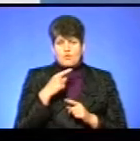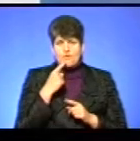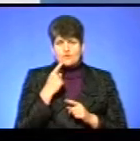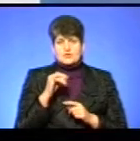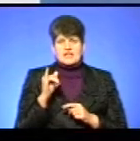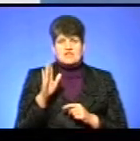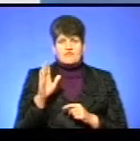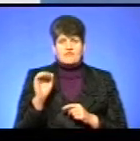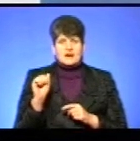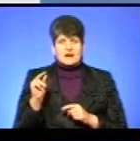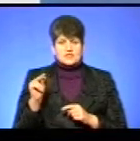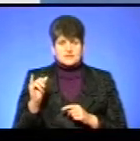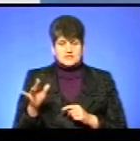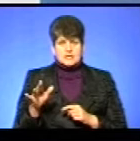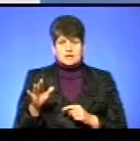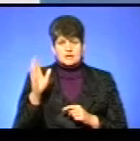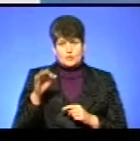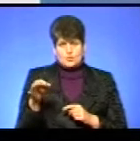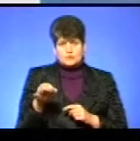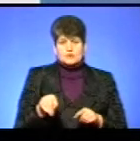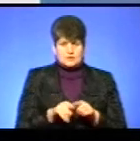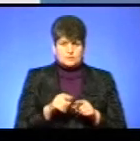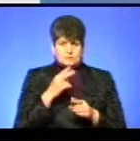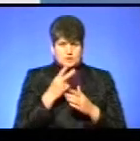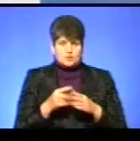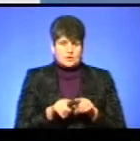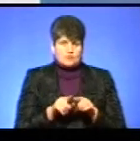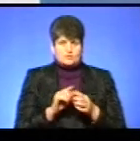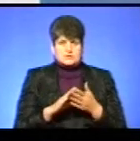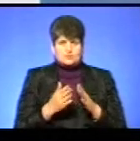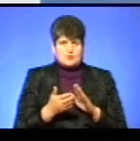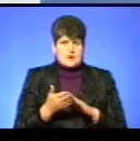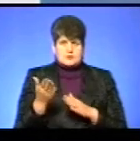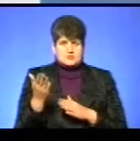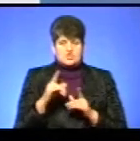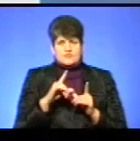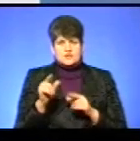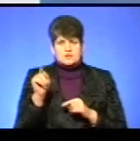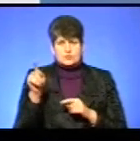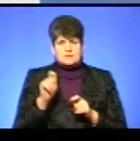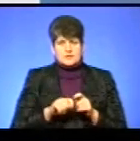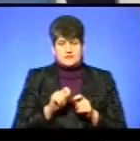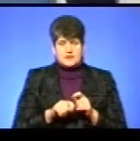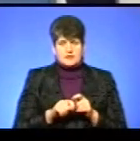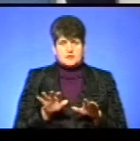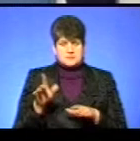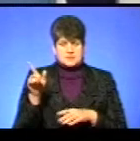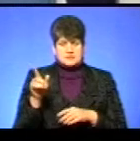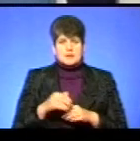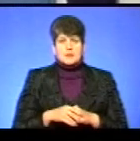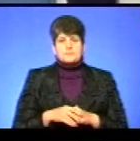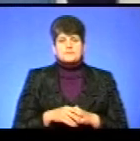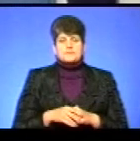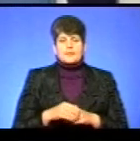Івачівській водоймі також вони спостерігали подібну ситуацію. Скажіть, чи виїжджали там, перевіряли на місце? Ми